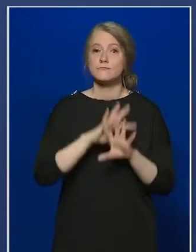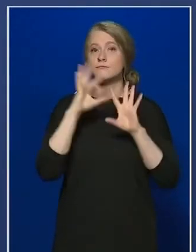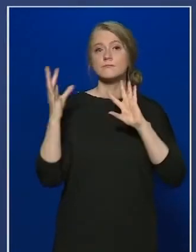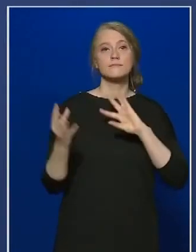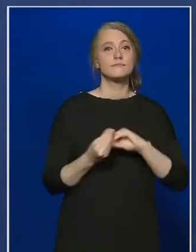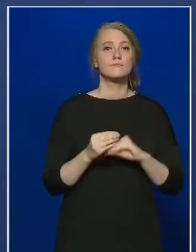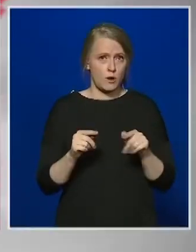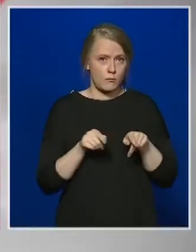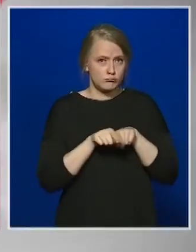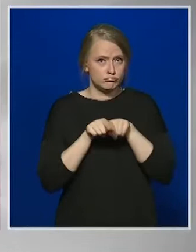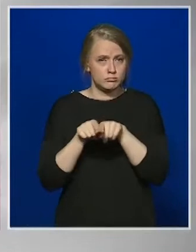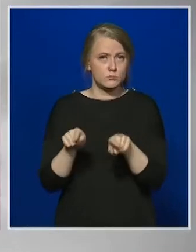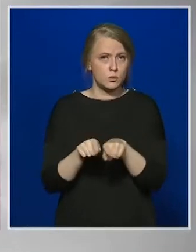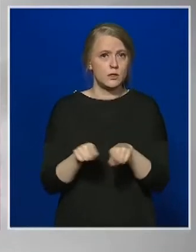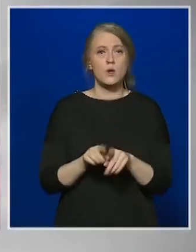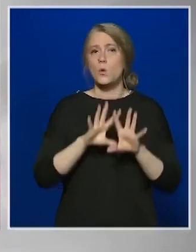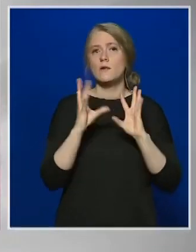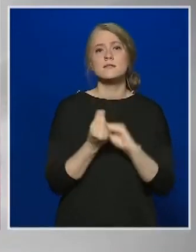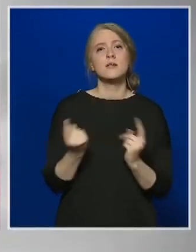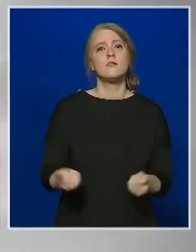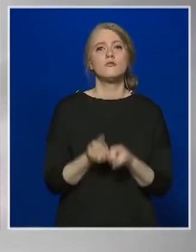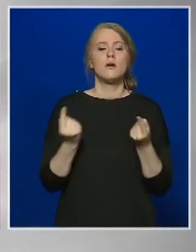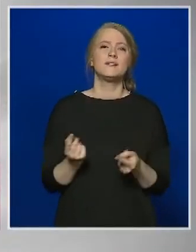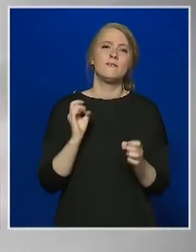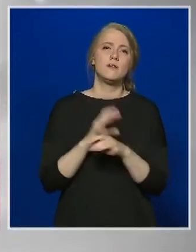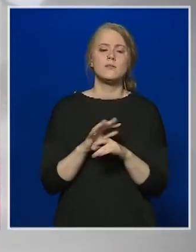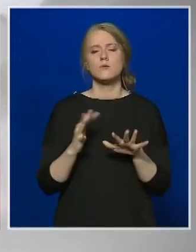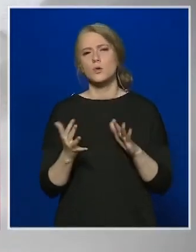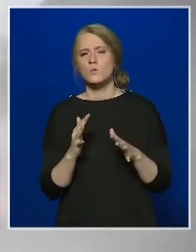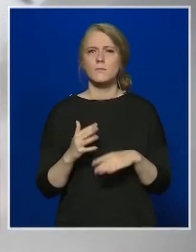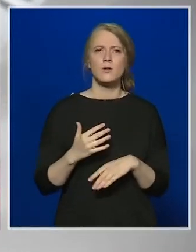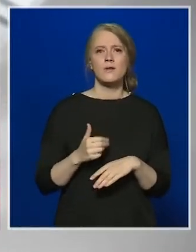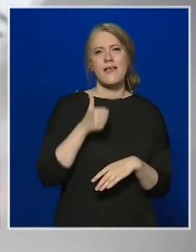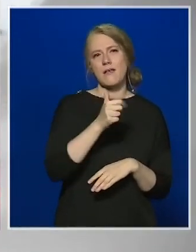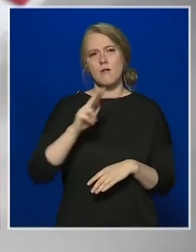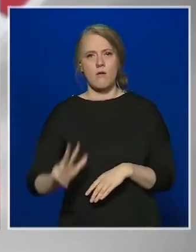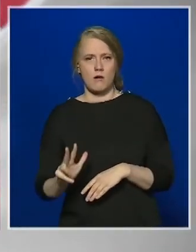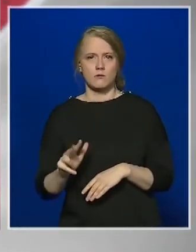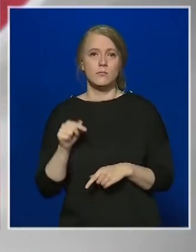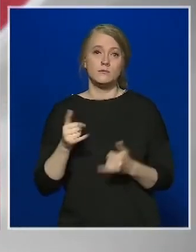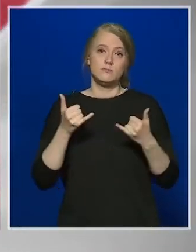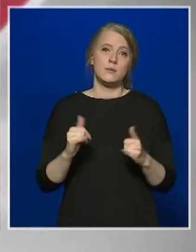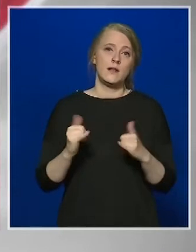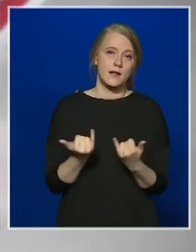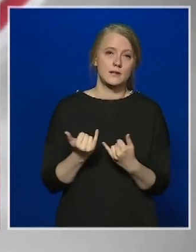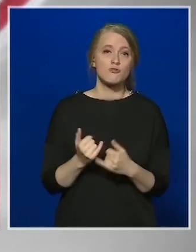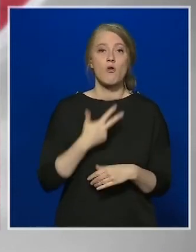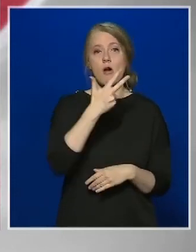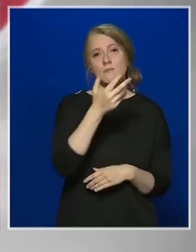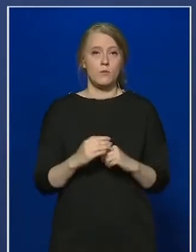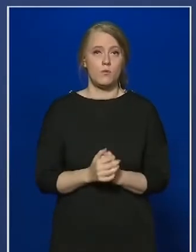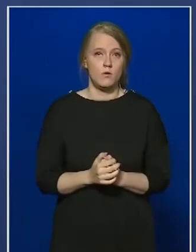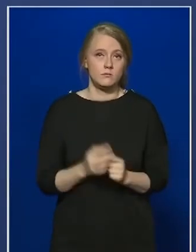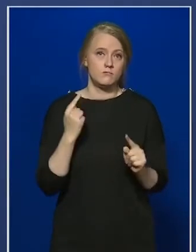Müller Cecilia elmondta azt is, az elhúnytak csupán 4%-ának nem volt valamilyen alapbetegsége, ha bár lecsengőben van a járvány